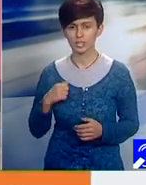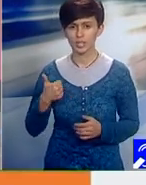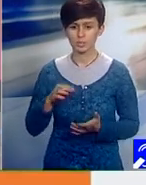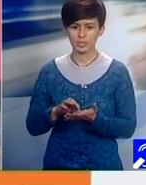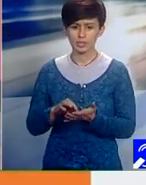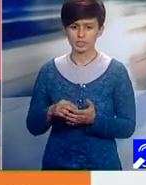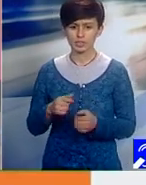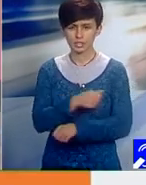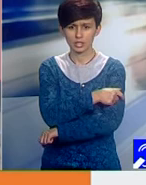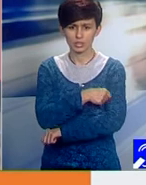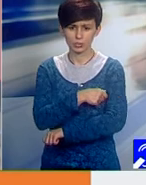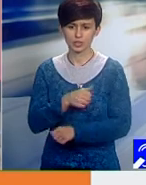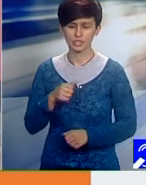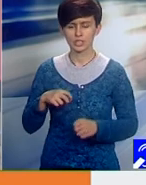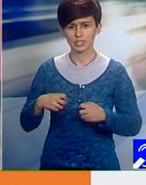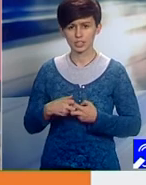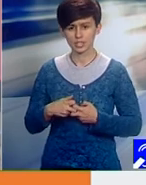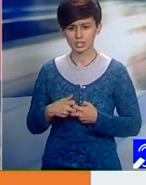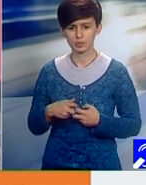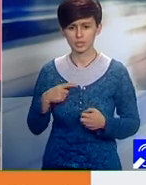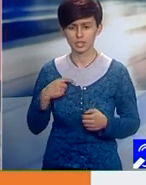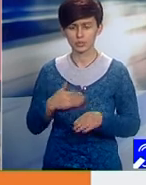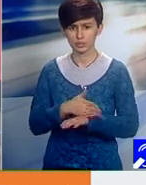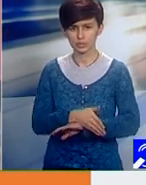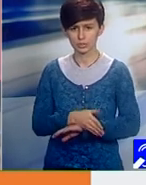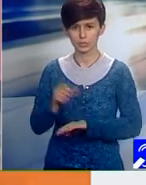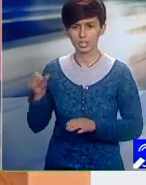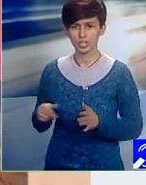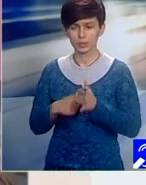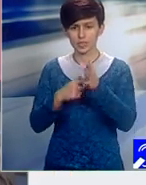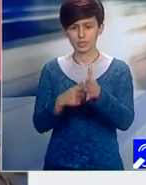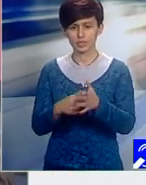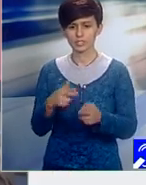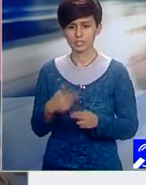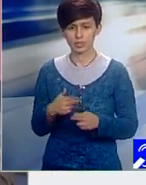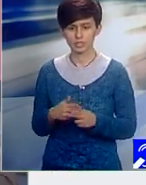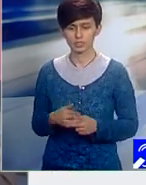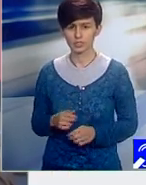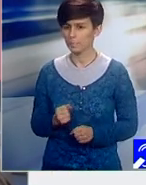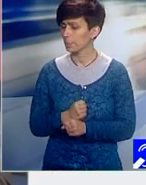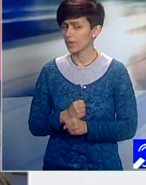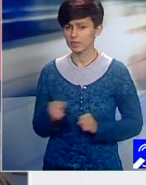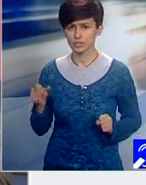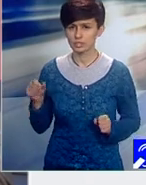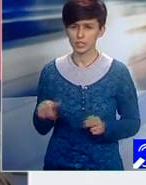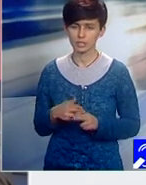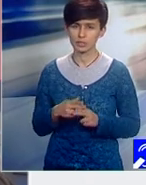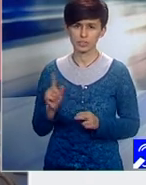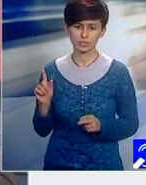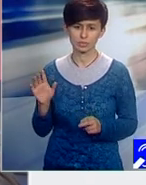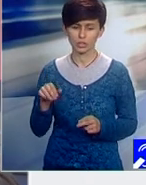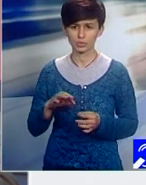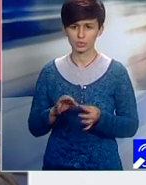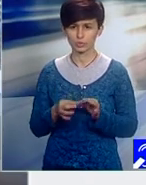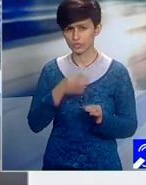examinare a managerilor sunt introduși reprezentanții pacienților. Niciodată pacienții nu au avut un cuvânt de spus în asemenea comisie și asemenea examenă.